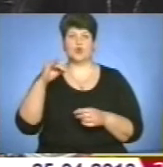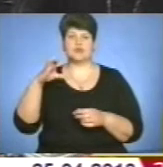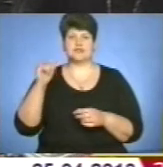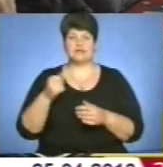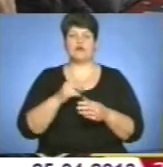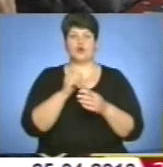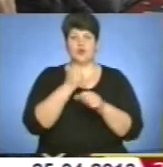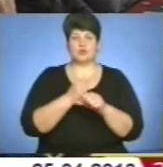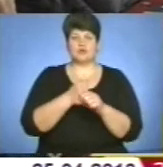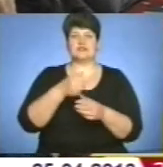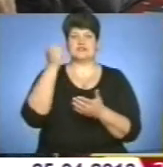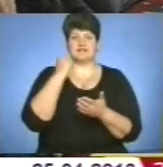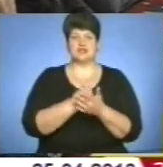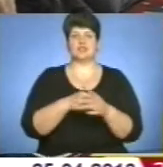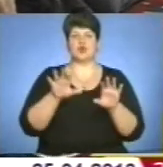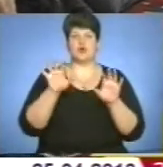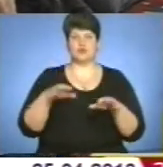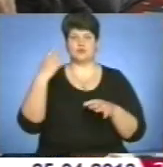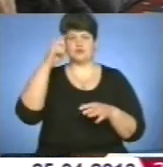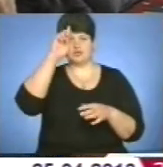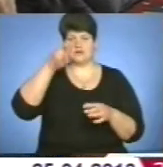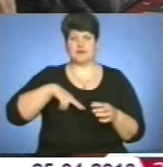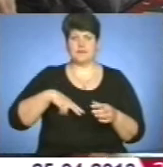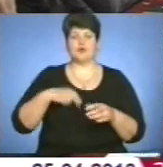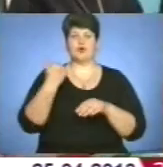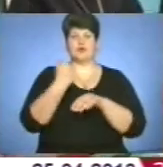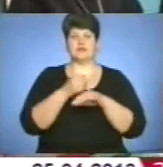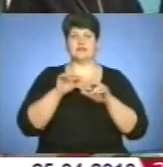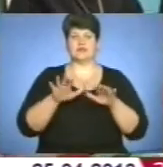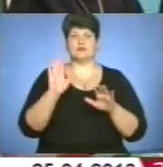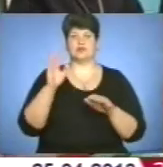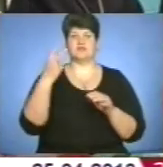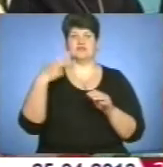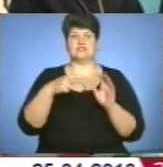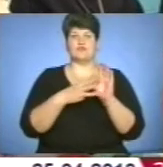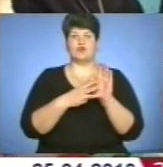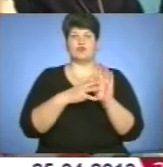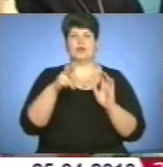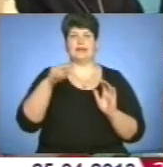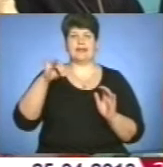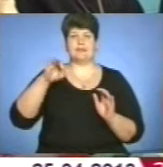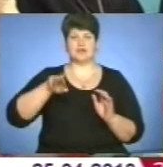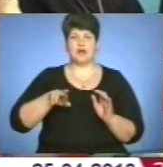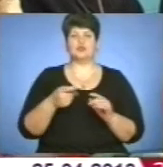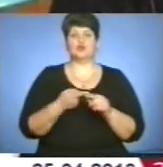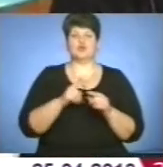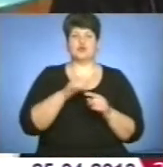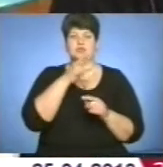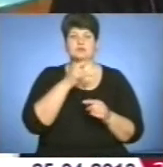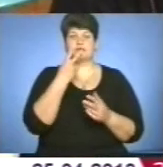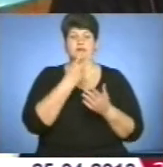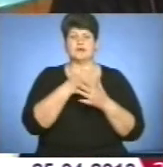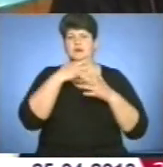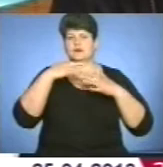облдержадміністрації. Ключовий загальнообласний захід відбудеться 28 липня. До цього часу передбачено ряд подій у